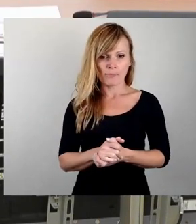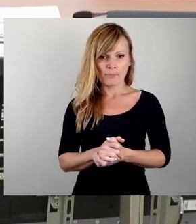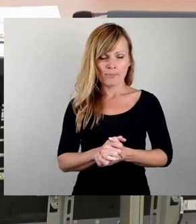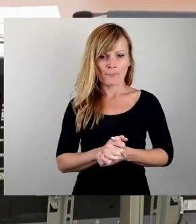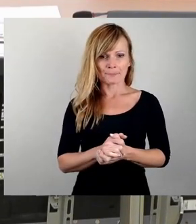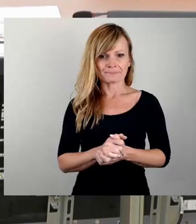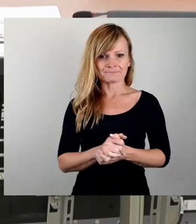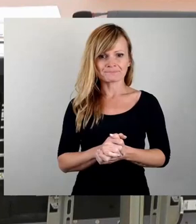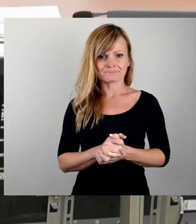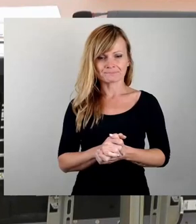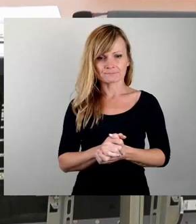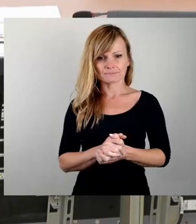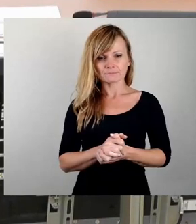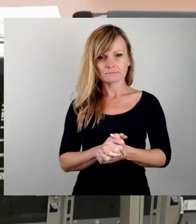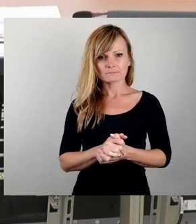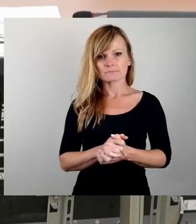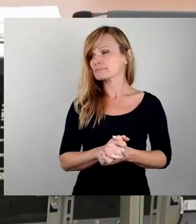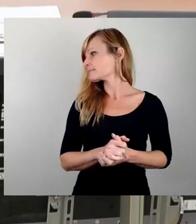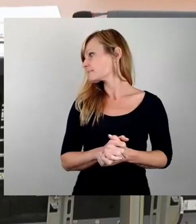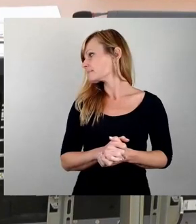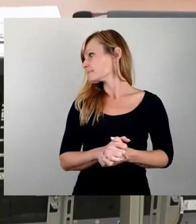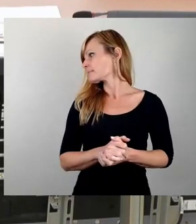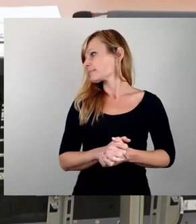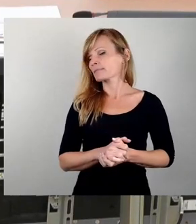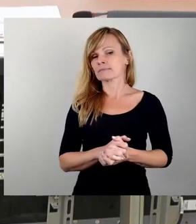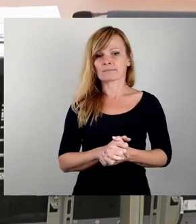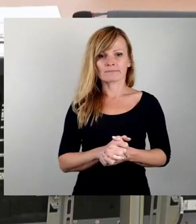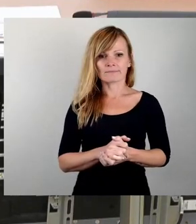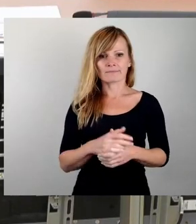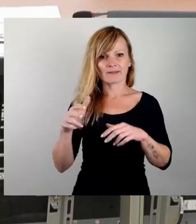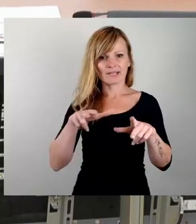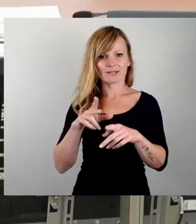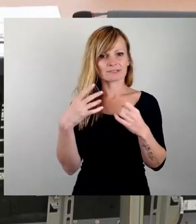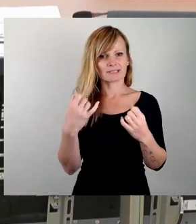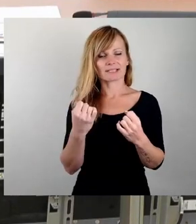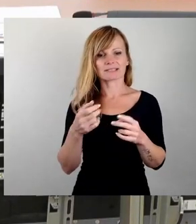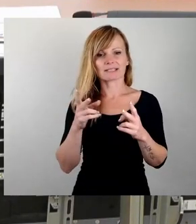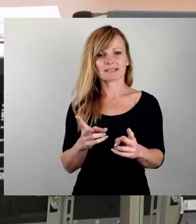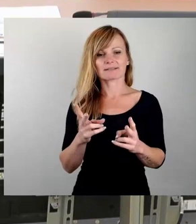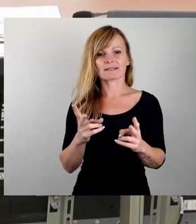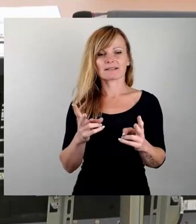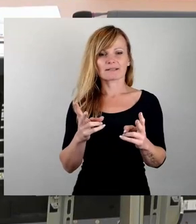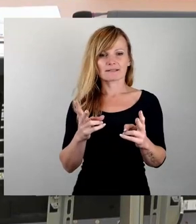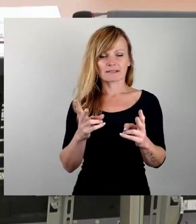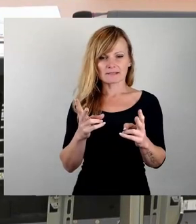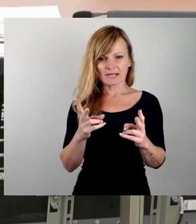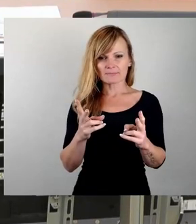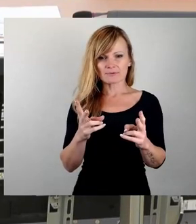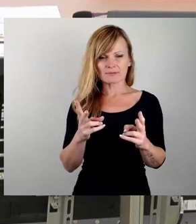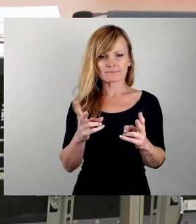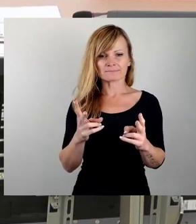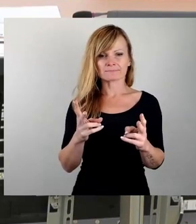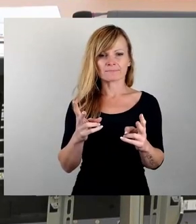Neben den verkehrs- und versicherungsrechtlichen Fragestellungen, die sich aus einer solchen systematischen Vernachlässigung ergeben, gibt es natürlich eine